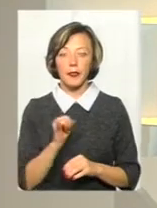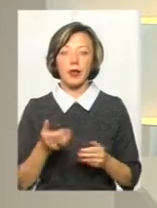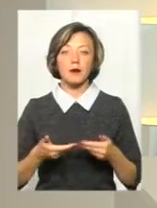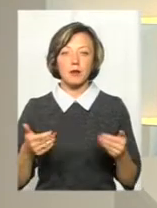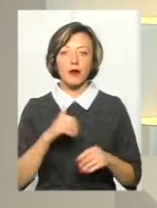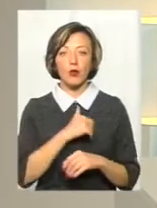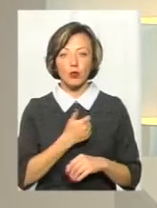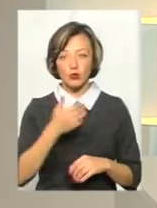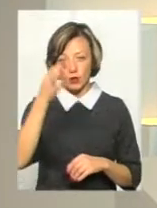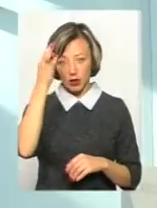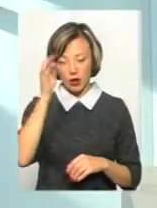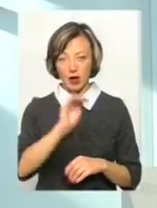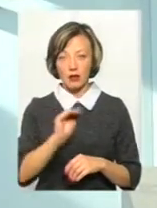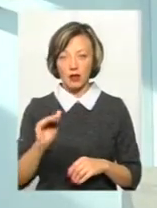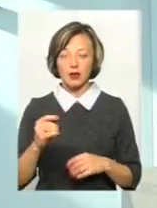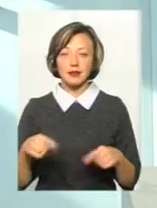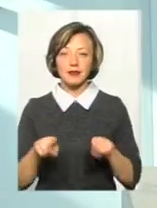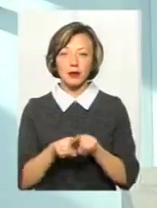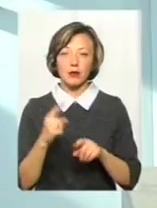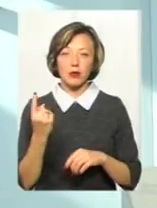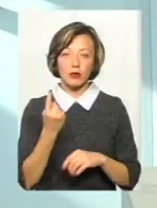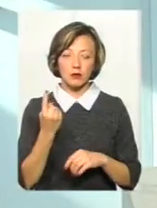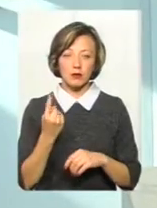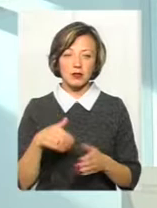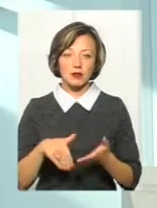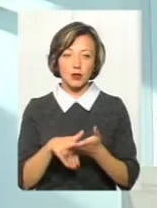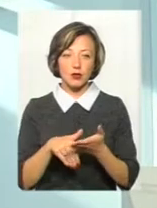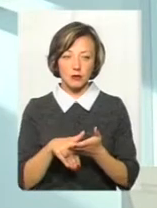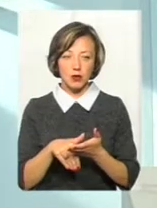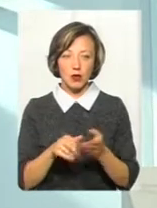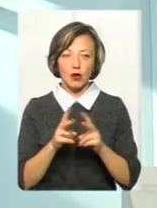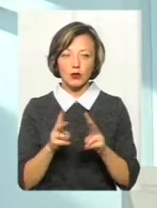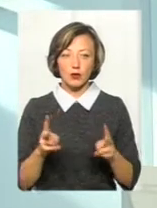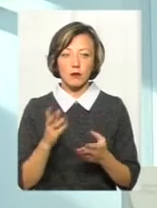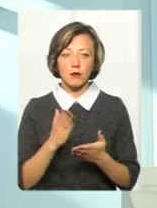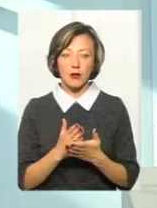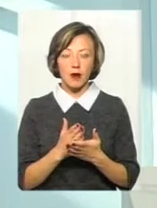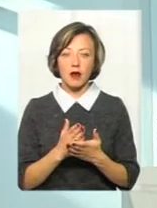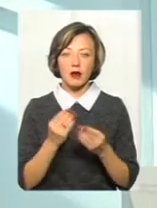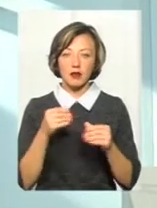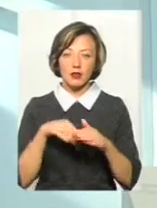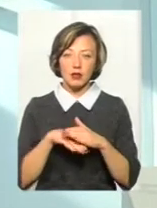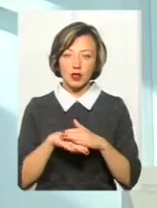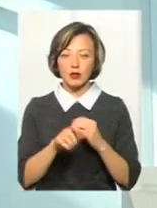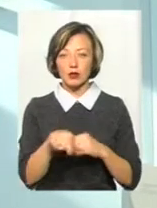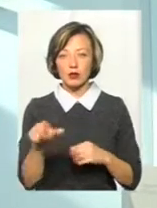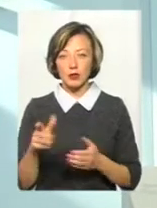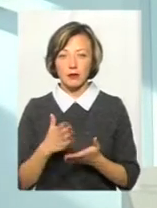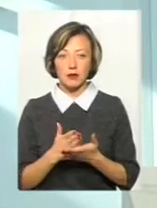хочу нагадати, що одним із таких способів ті, хто мають заощадження люди, які